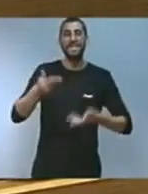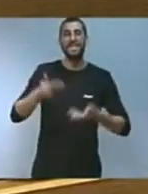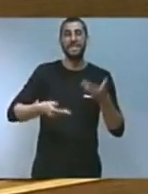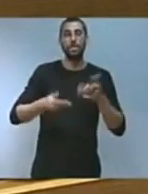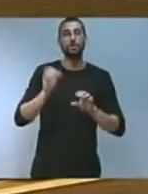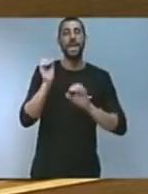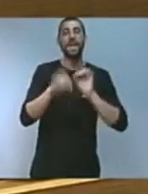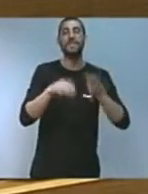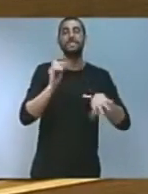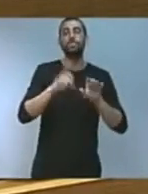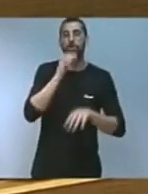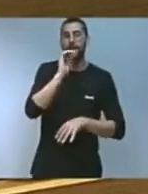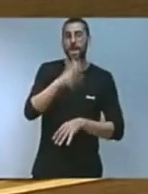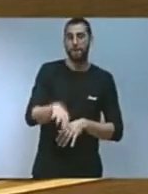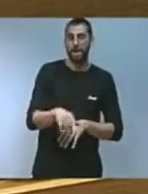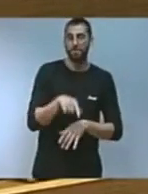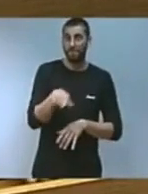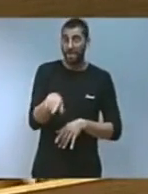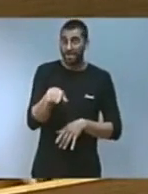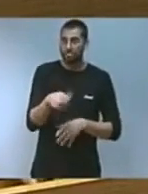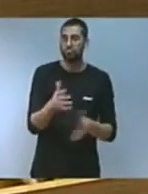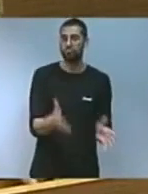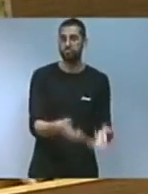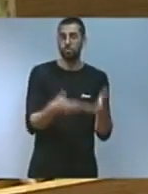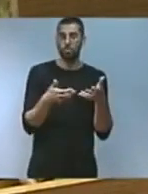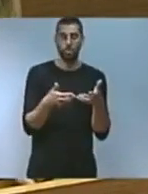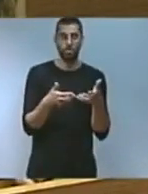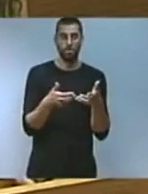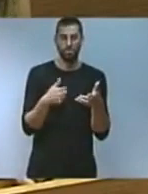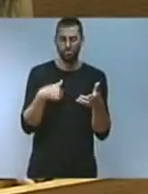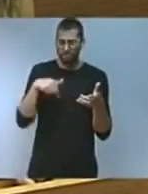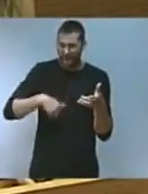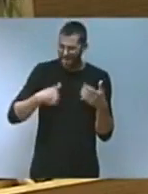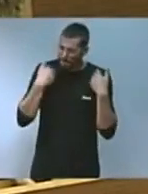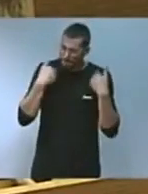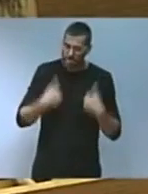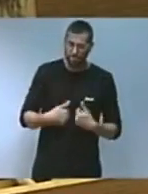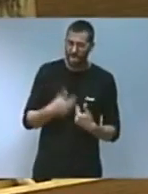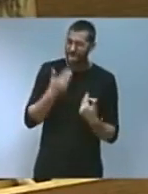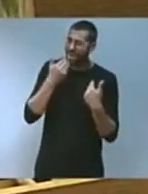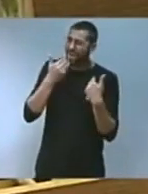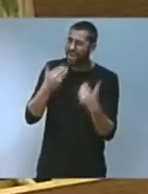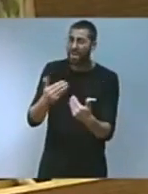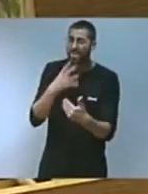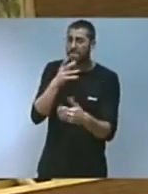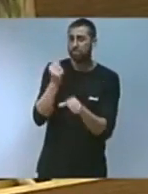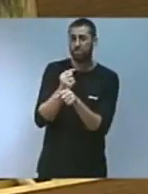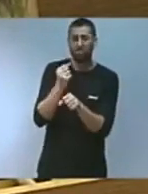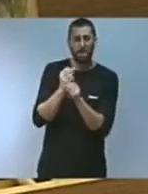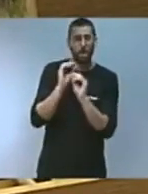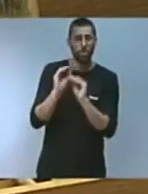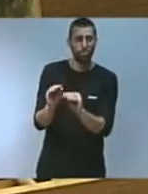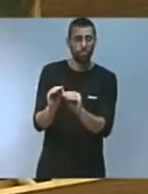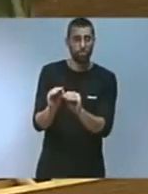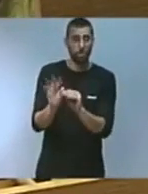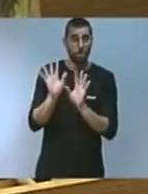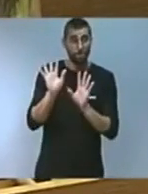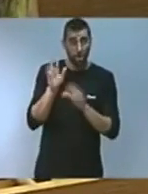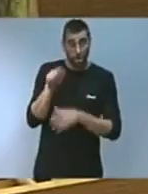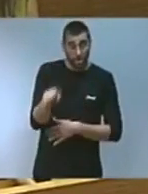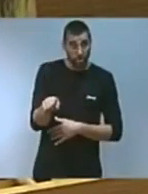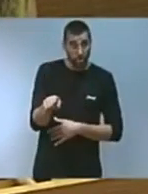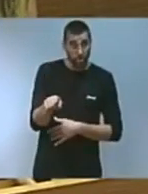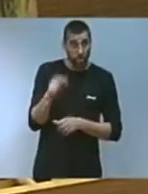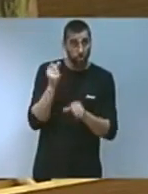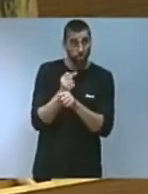mar jo així personalment els vull agrair aquesta tasca que van desenvolupar però això no és la seva